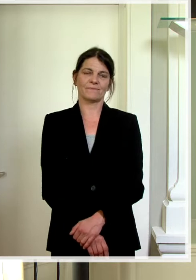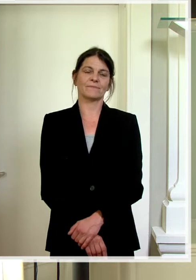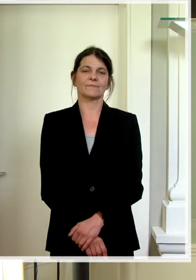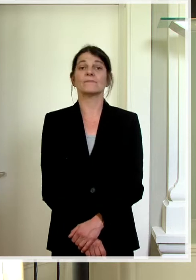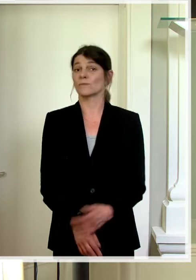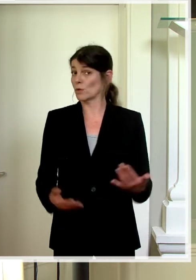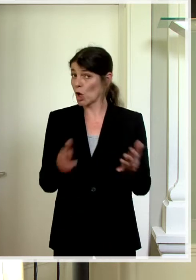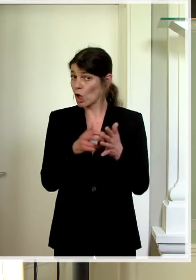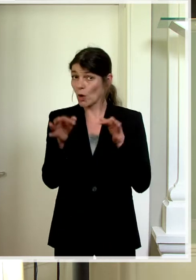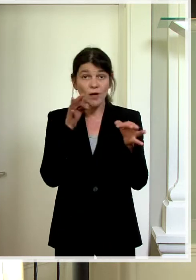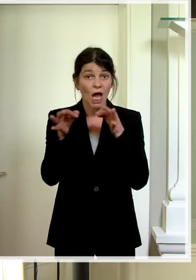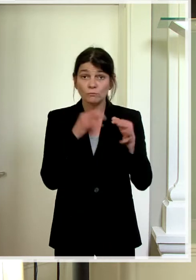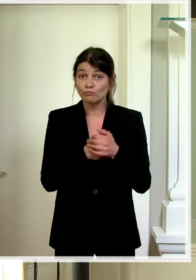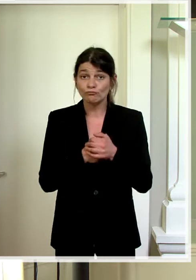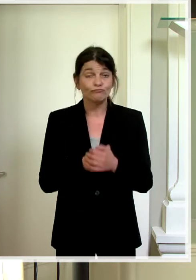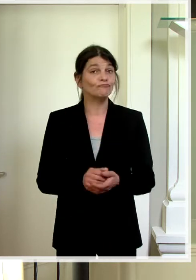Weitere Fragen?